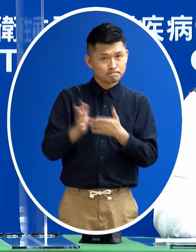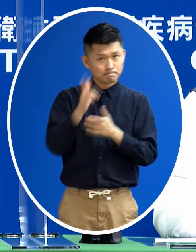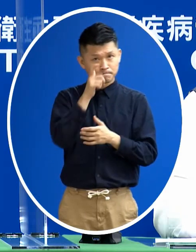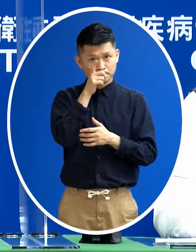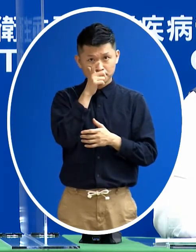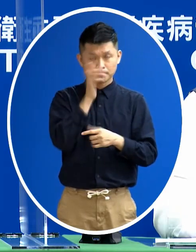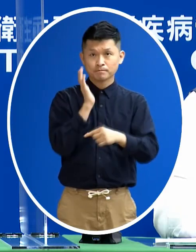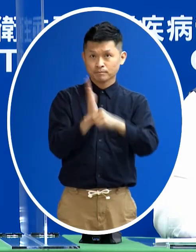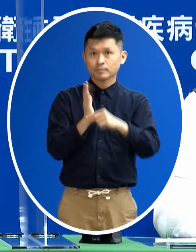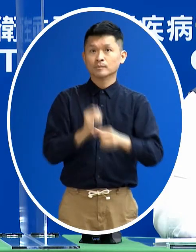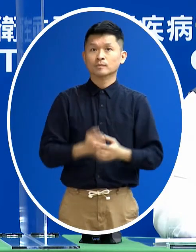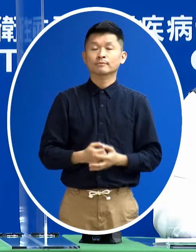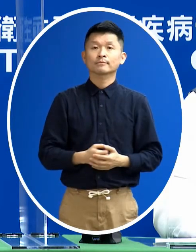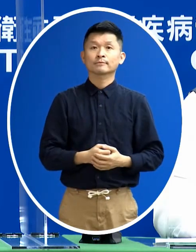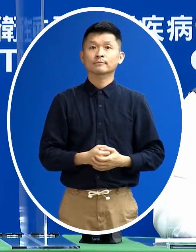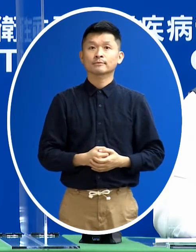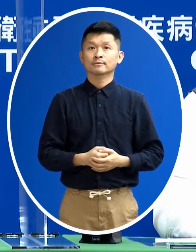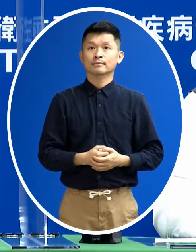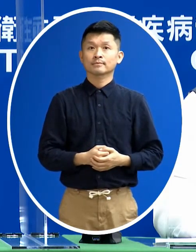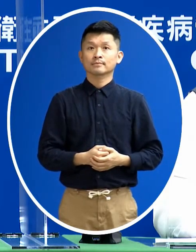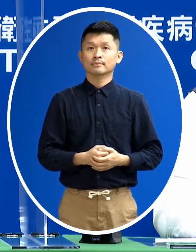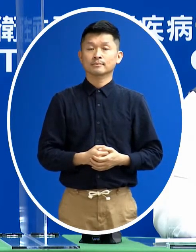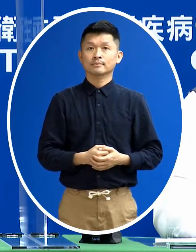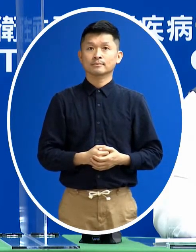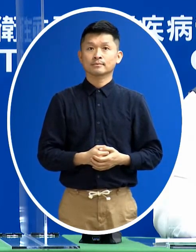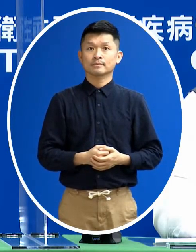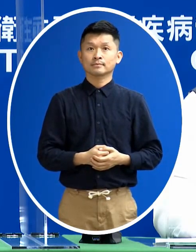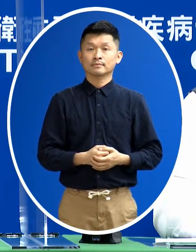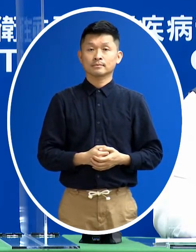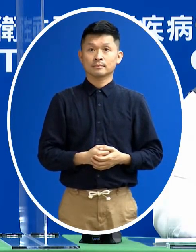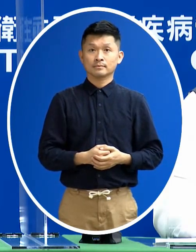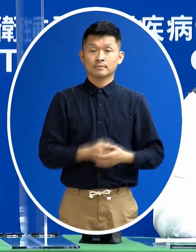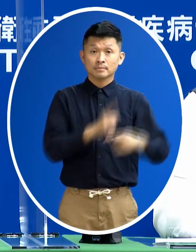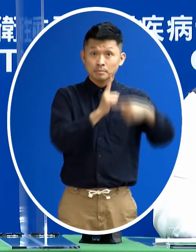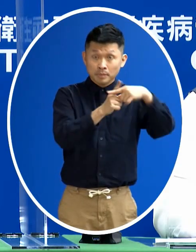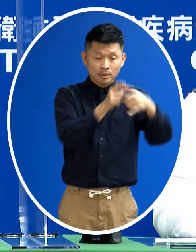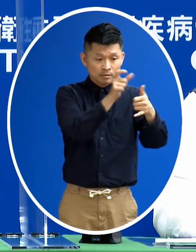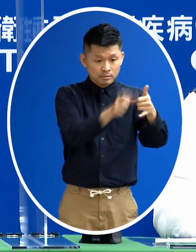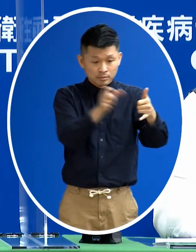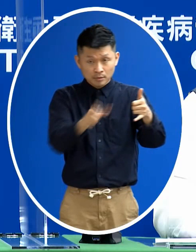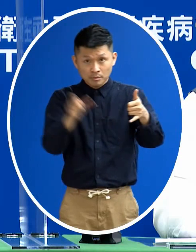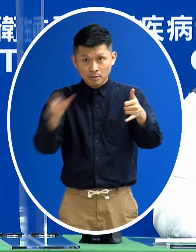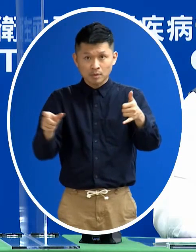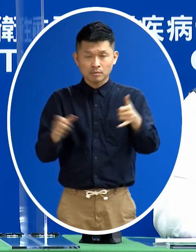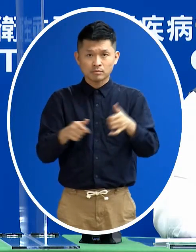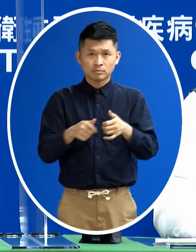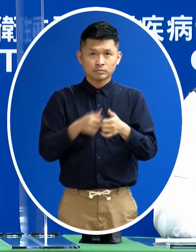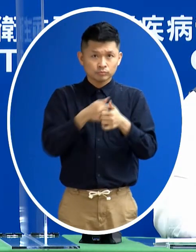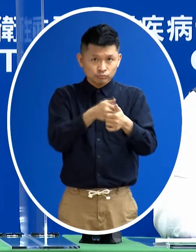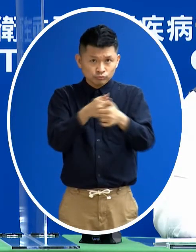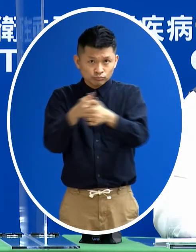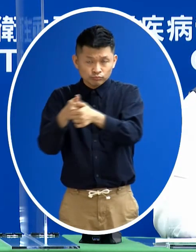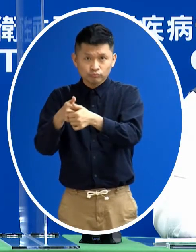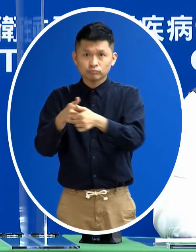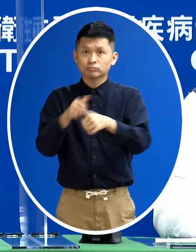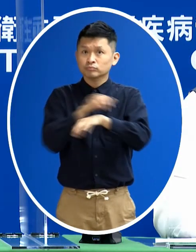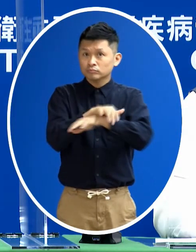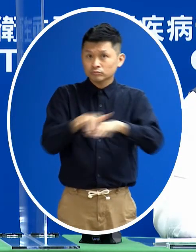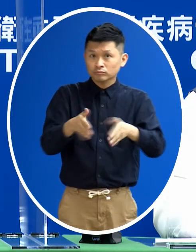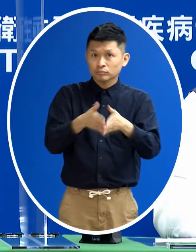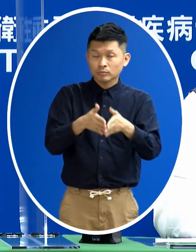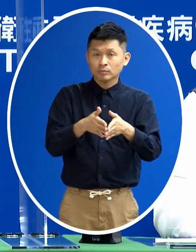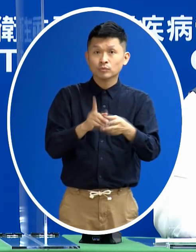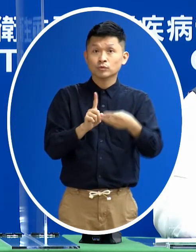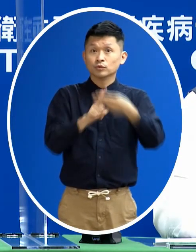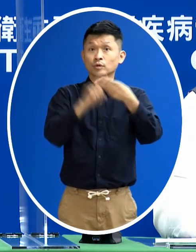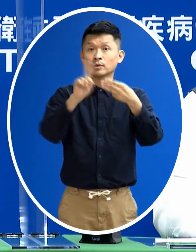察期那在整體這幾個案例 要能夠清楚做安全的對 也要是在沒有擴